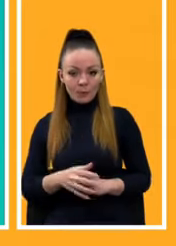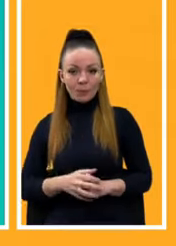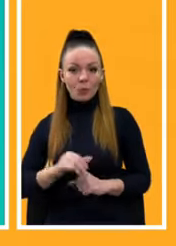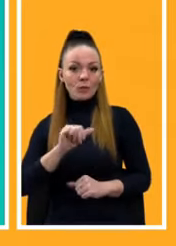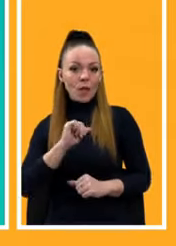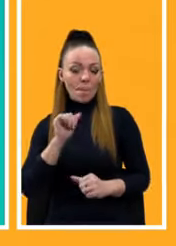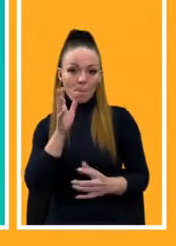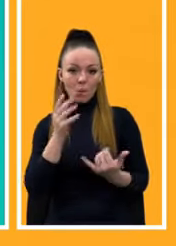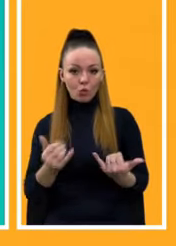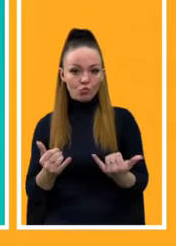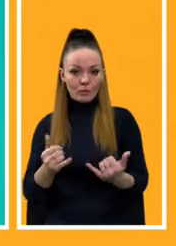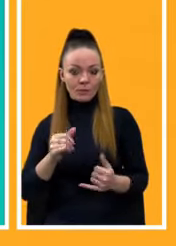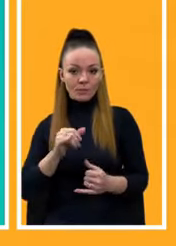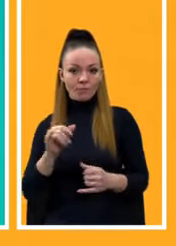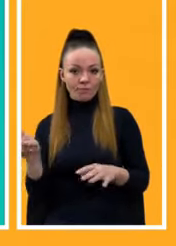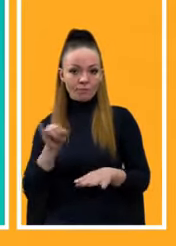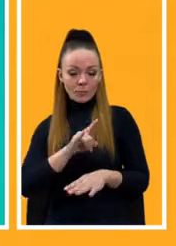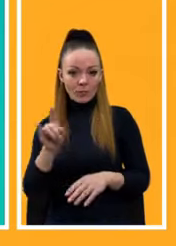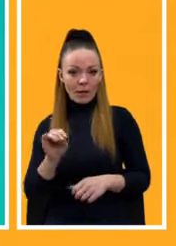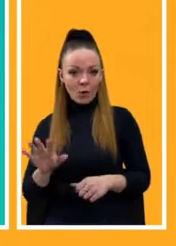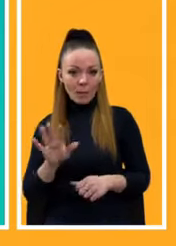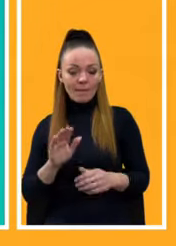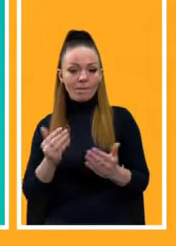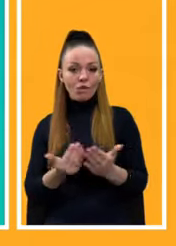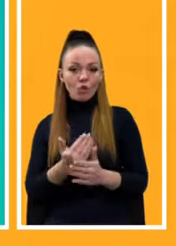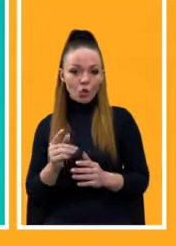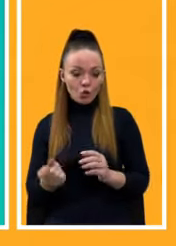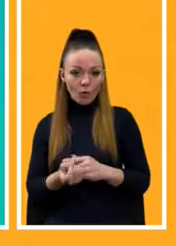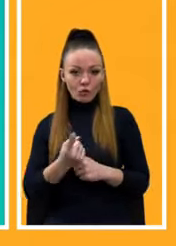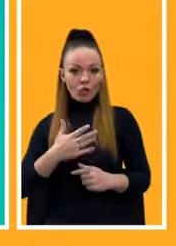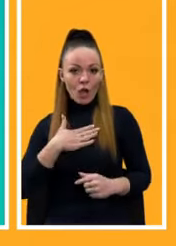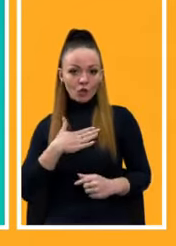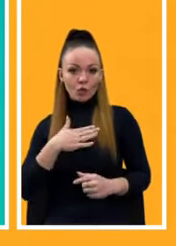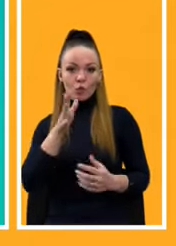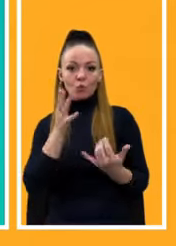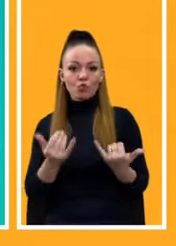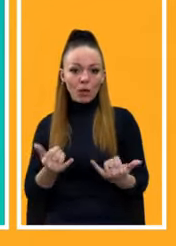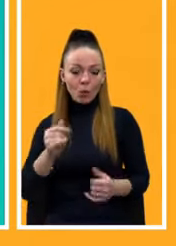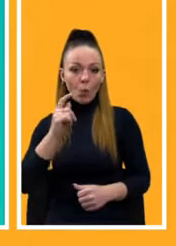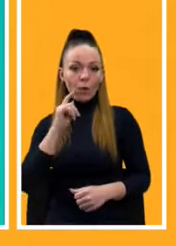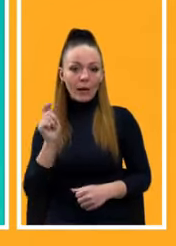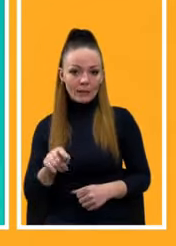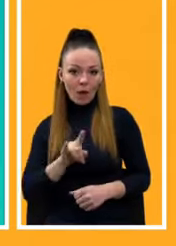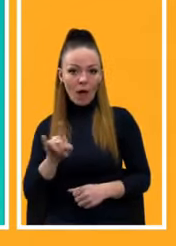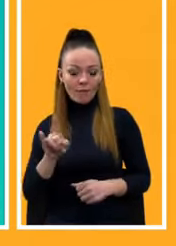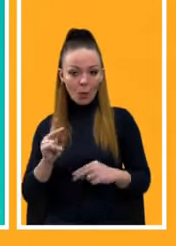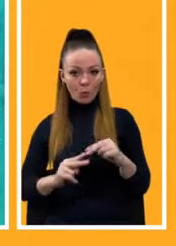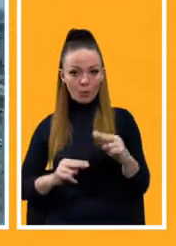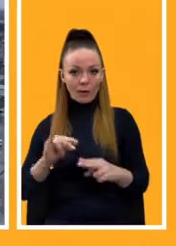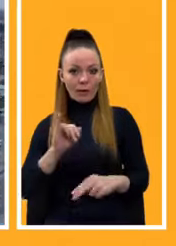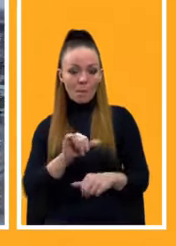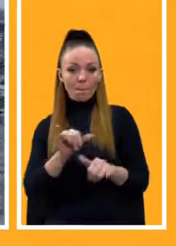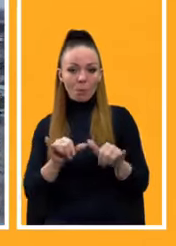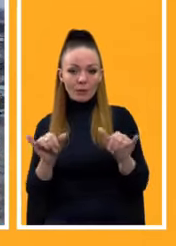Східноєвропейський авіахаб, відродження нашого сучасного, нашого українського авіабудування та посилення